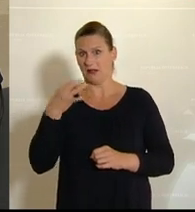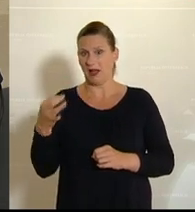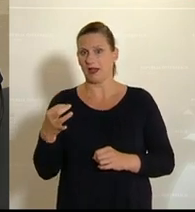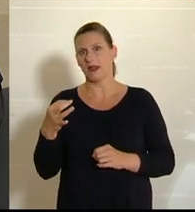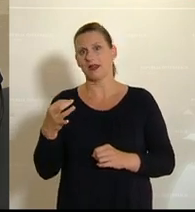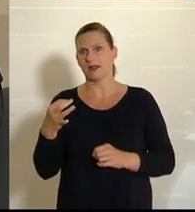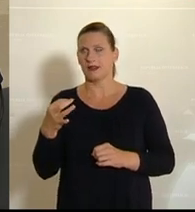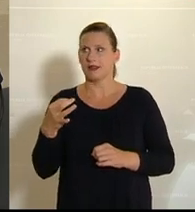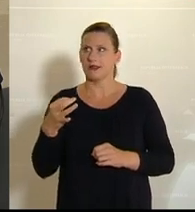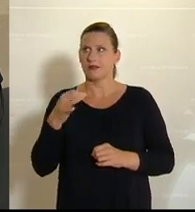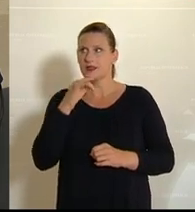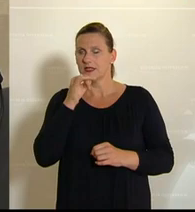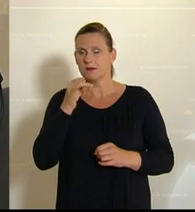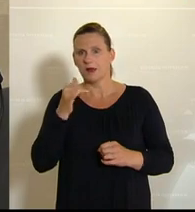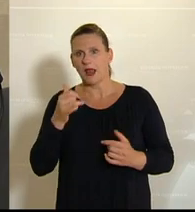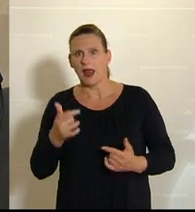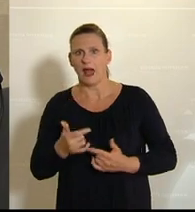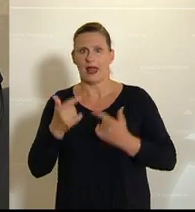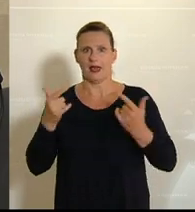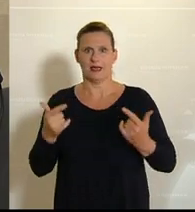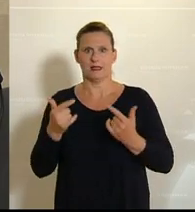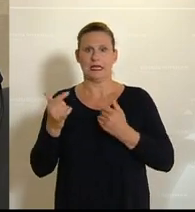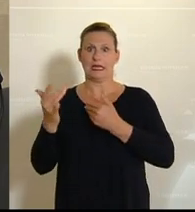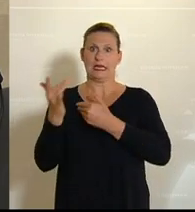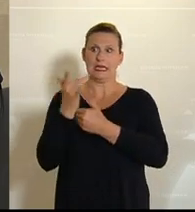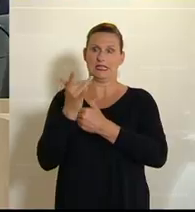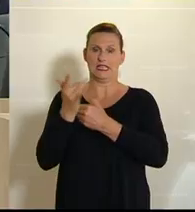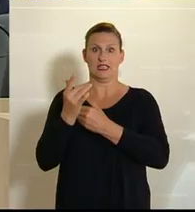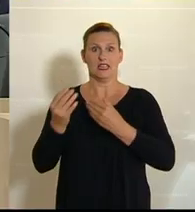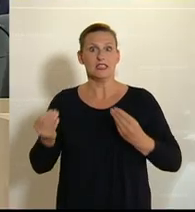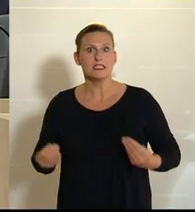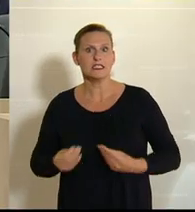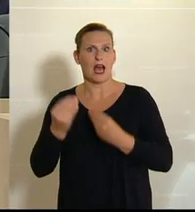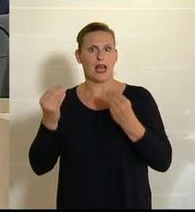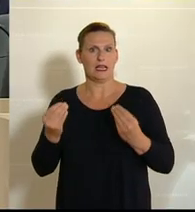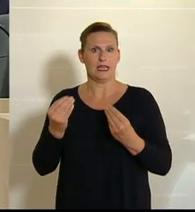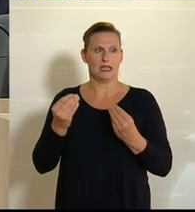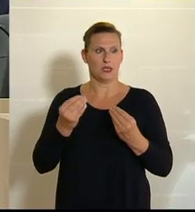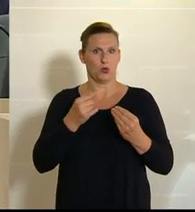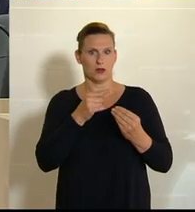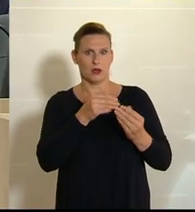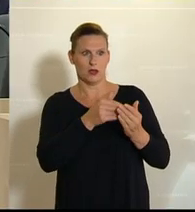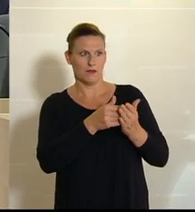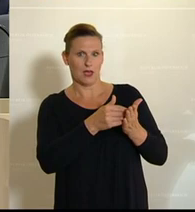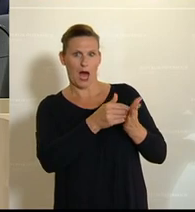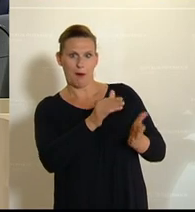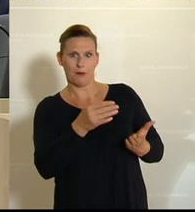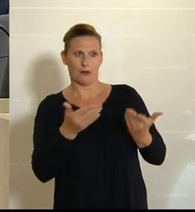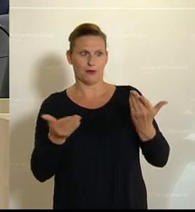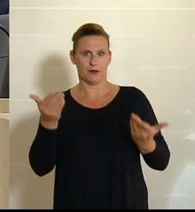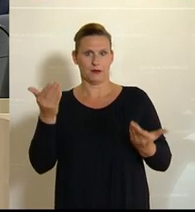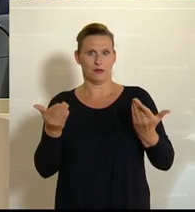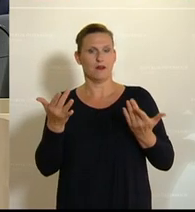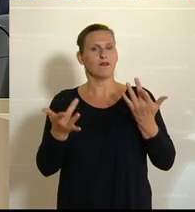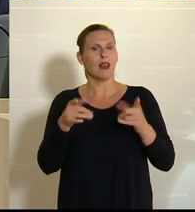ganz leicht, sachliche Kritik von prinzipieller Ablehnung zu unterscheiden. Vielleicht um eine Analogie